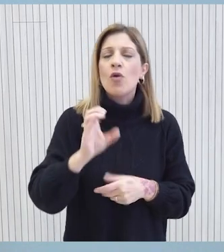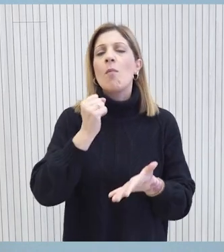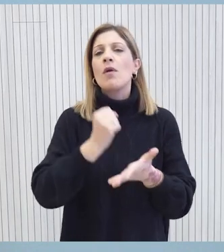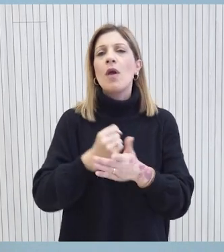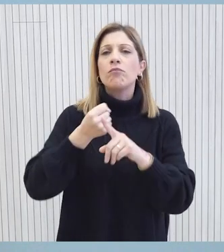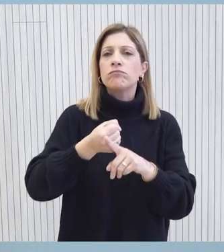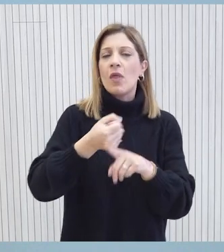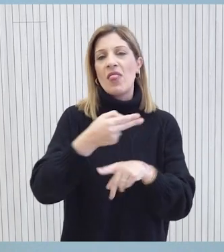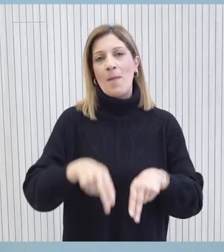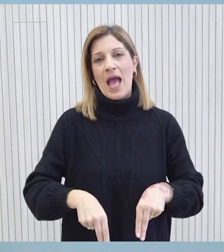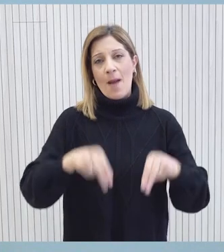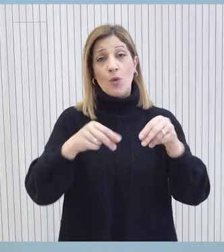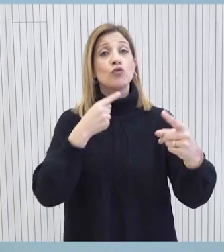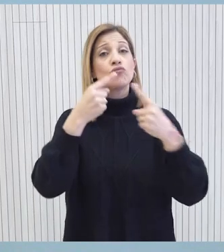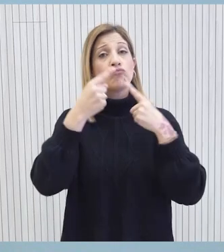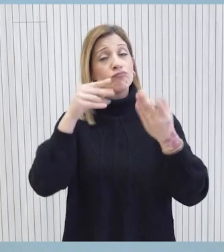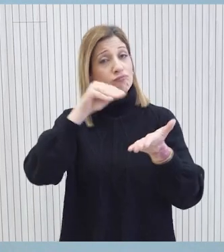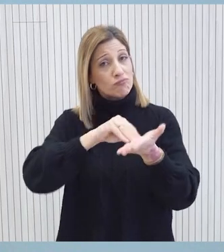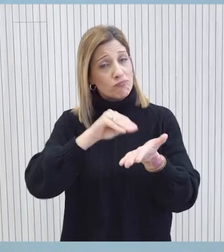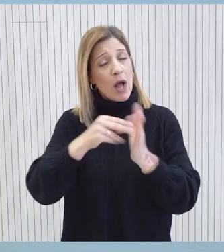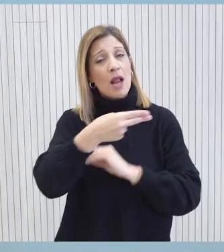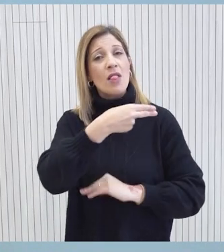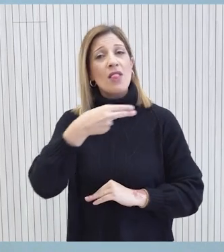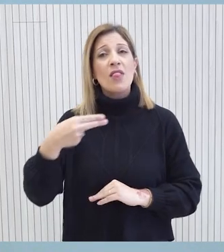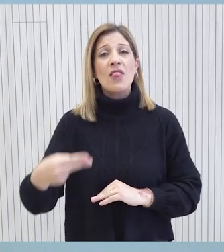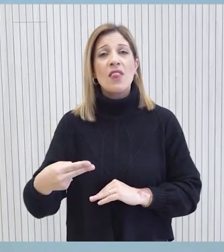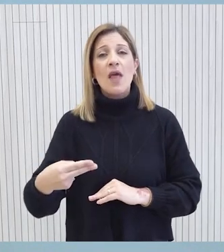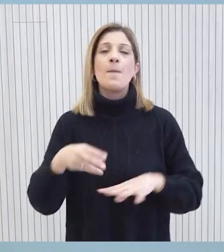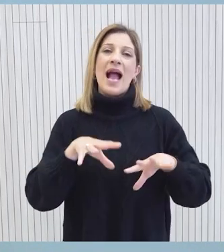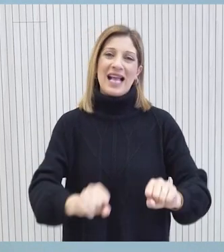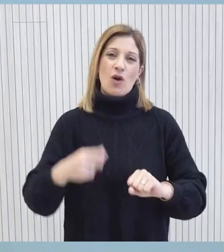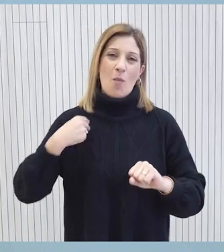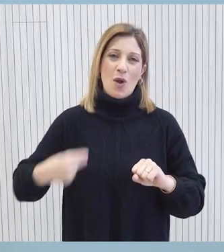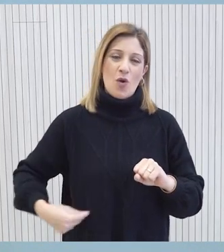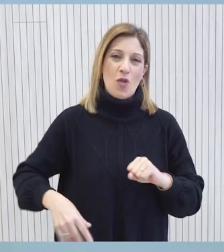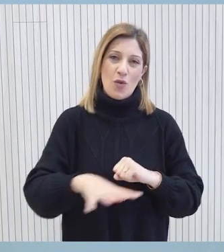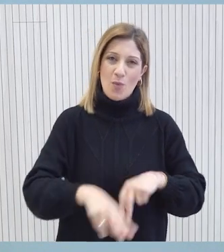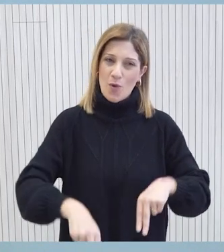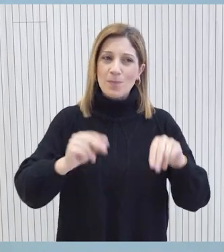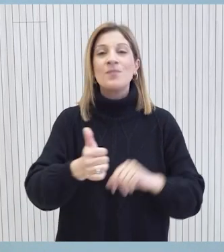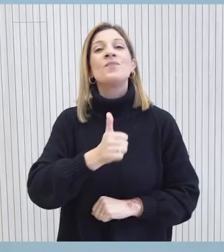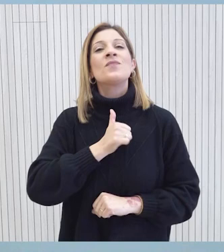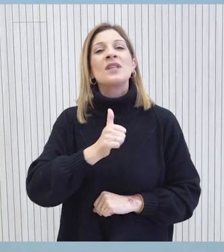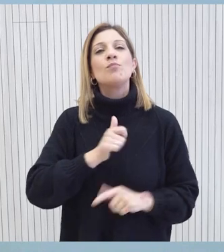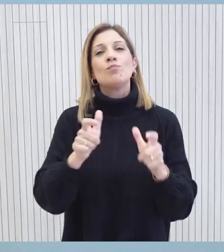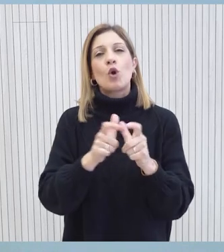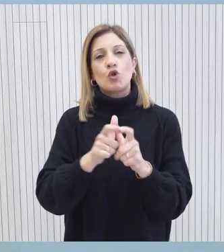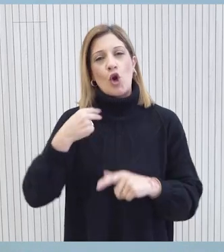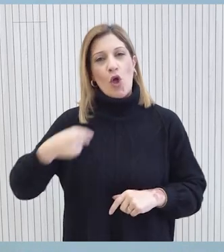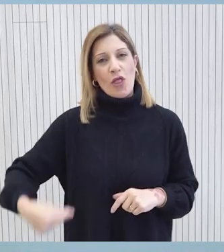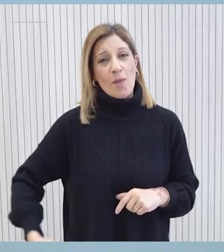Αμοχώστου. Συζήτησαν επίσης συζήτηματα που άπτονται και απασχολούν τον κατεχόμενο Δήμο, όπως το θέμα του ιδιόκτητου προσωρινού Δημαρχείου.